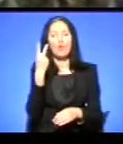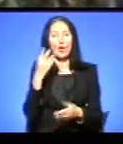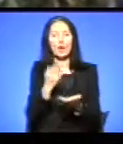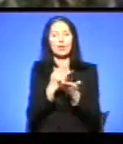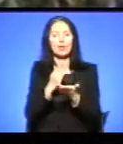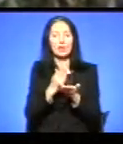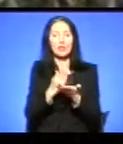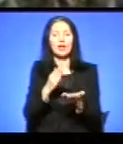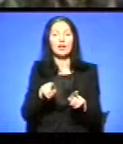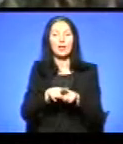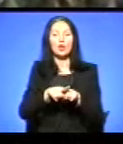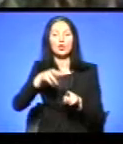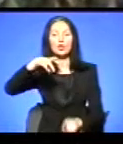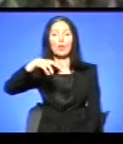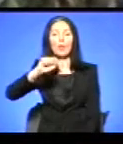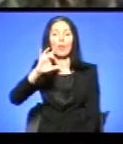всіх сценах.